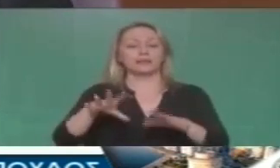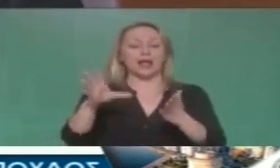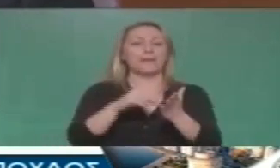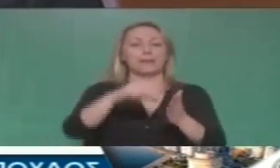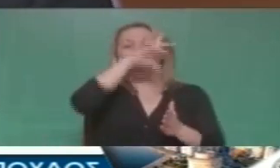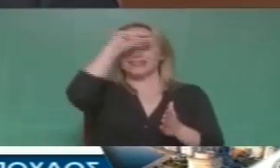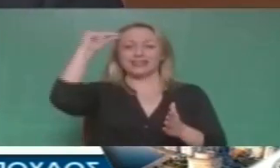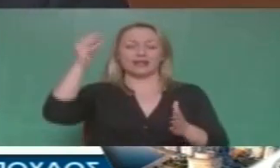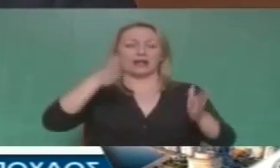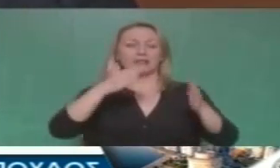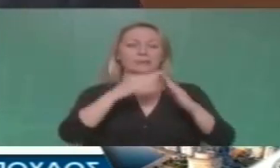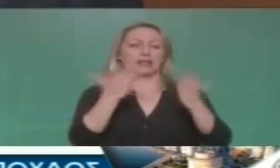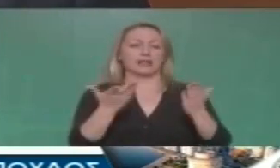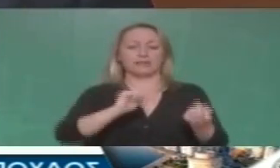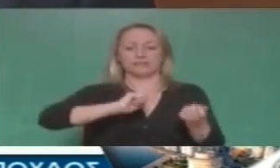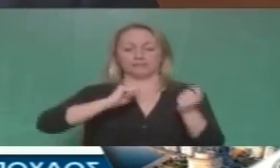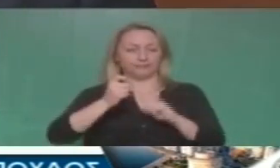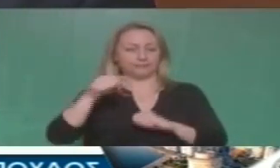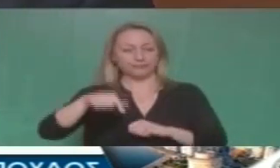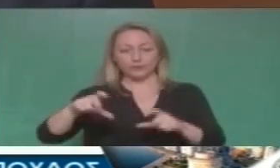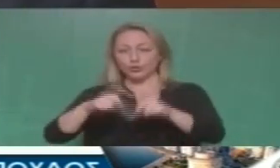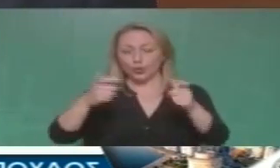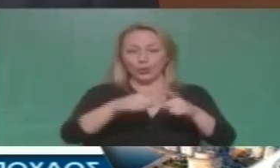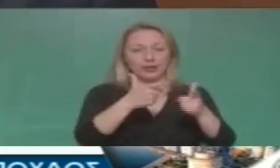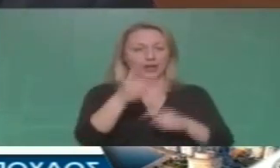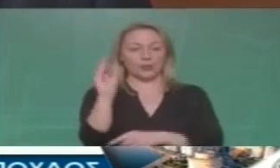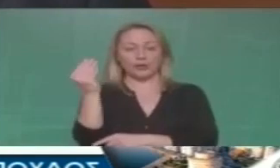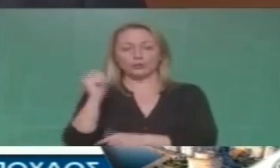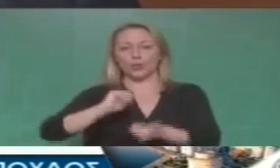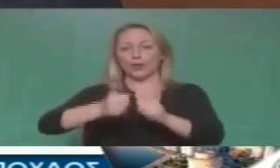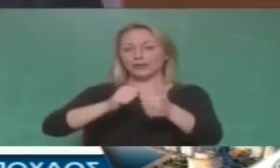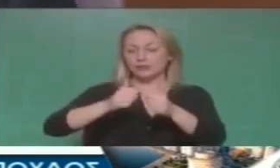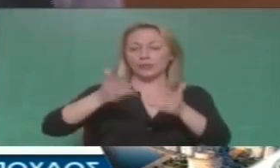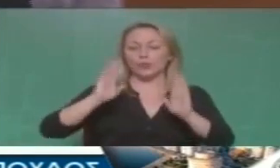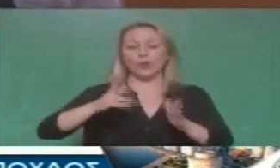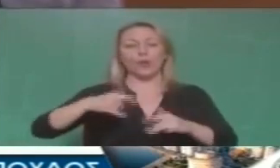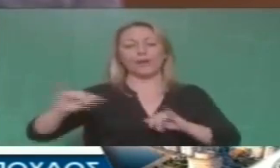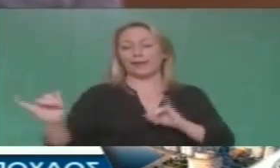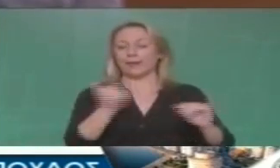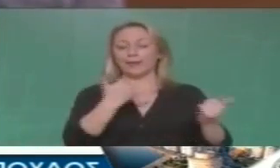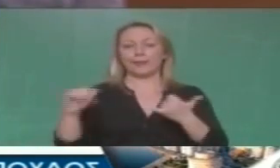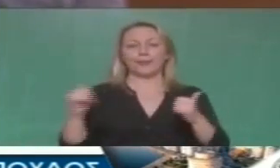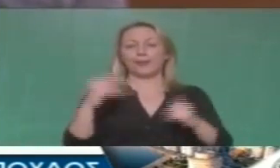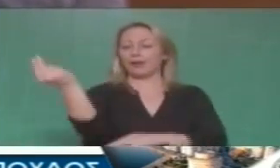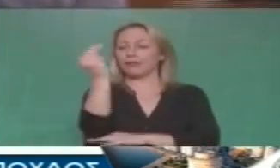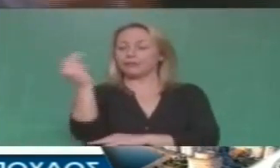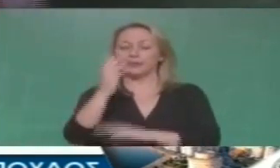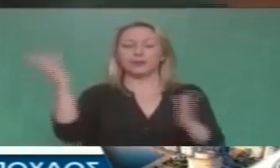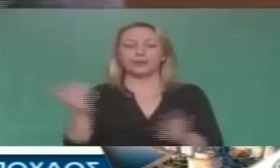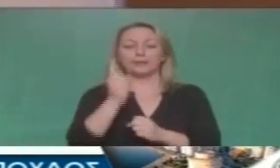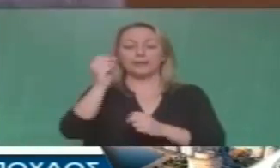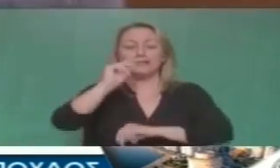φοιτητικές αιστείες σχολεία πολιτισμός αθλητισμός αναψυχή καλλιτεχνική δημιουργία